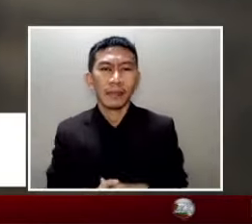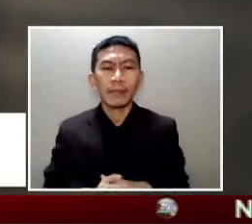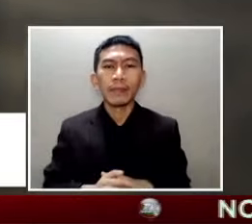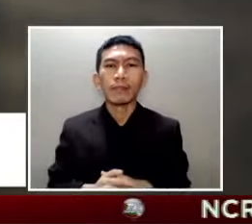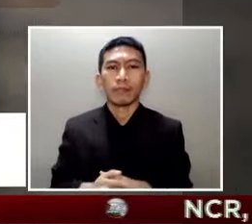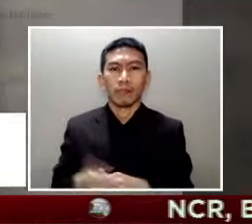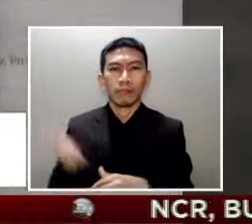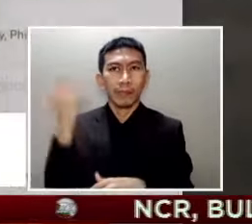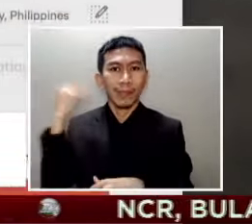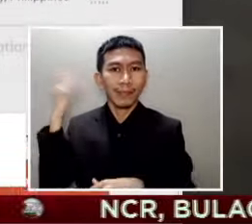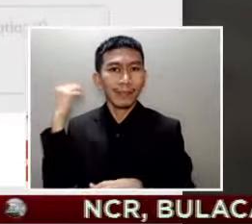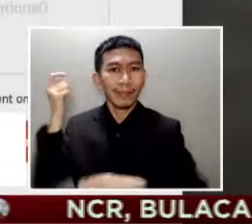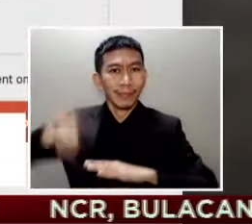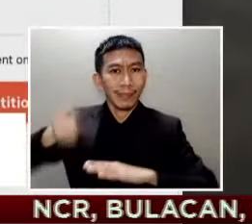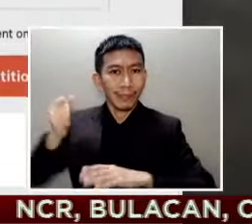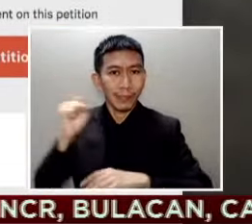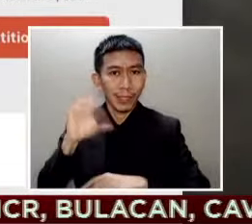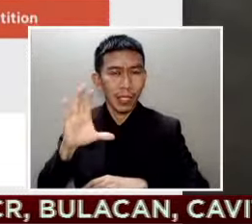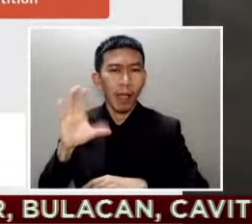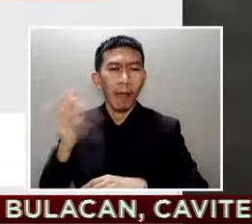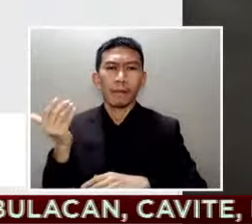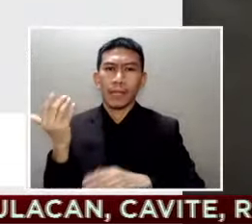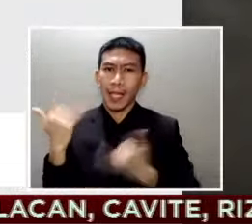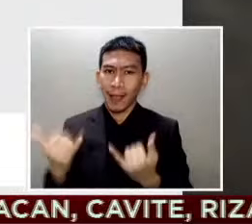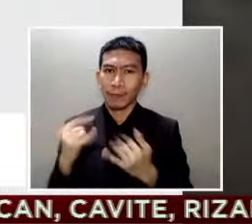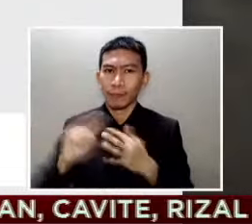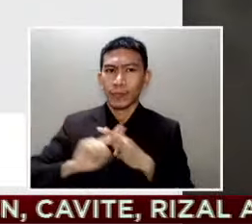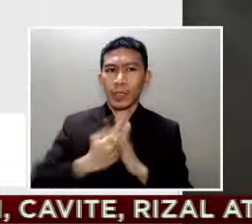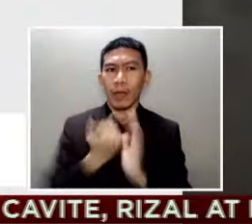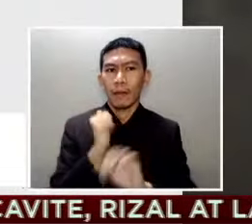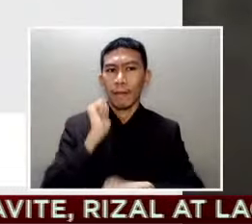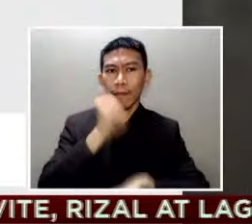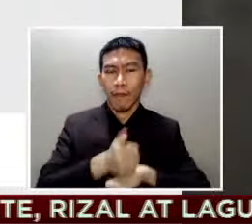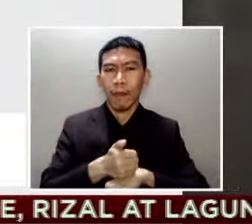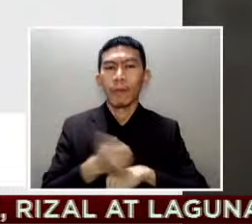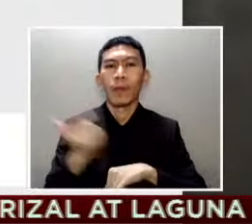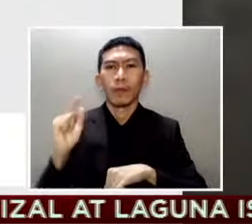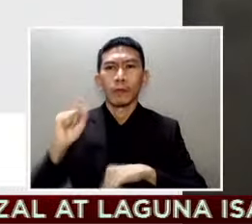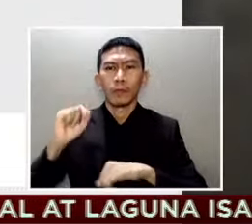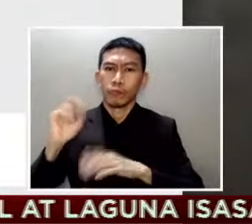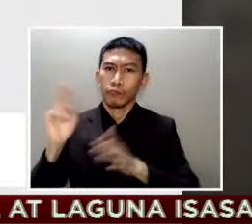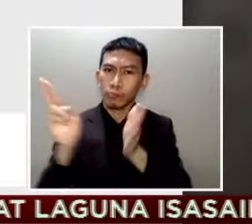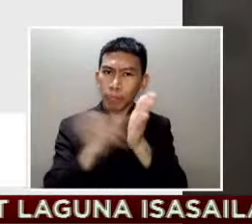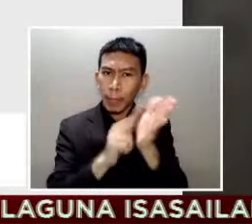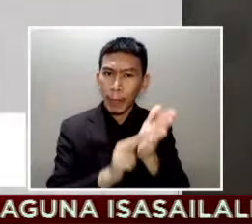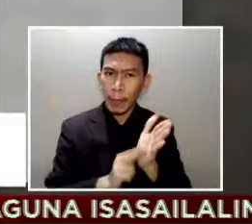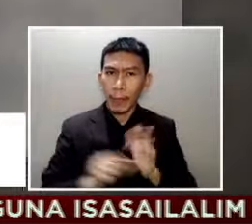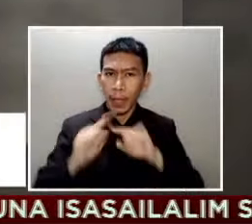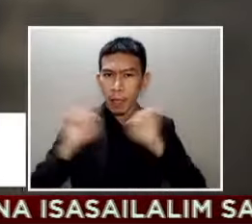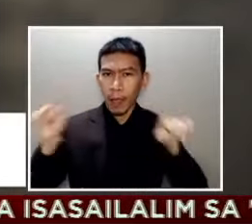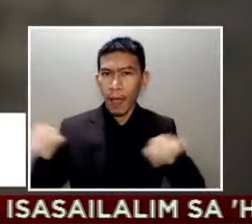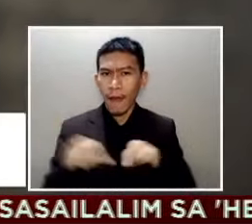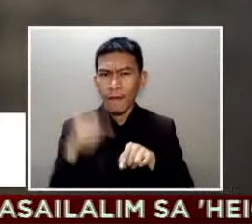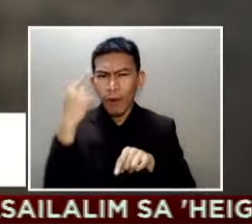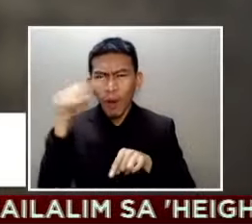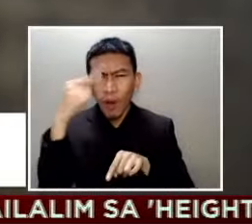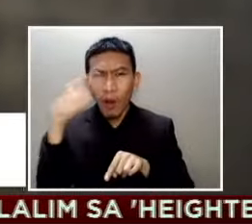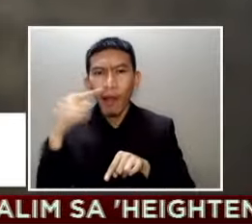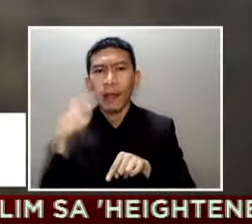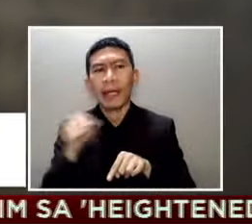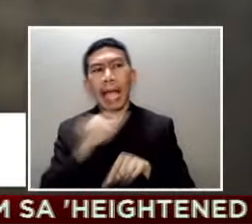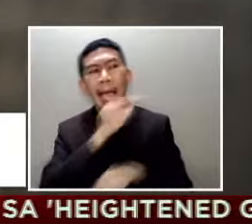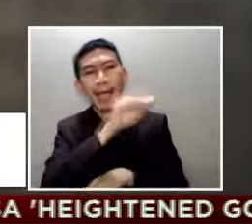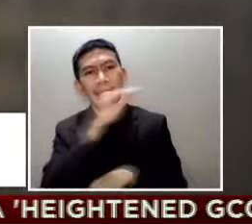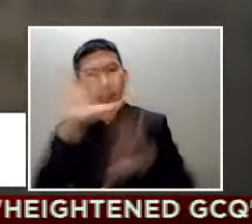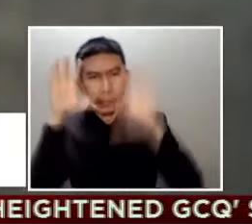Antonio Carpio ang isang signature campaign na nag-uudyok kay Pangulong Duterte na bawiin ang kanya mga nakaraang pahayag kaugnay